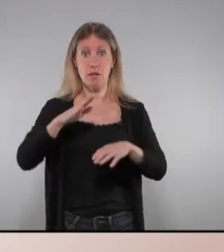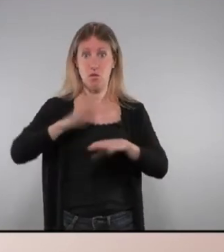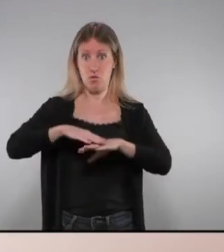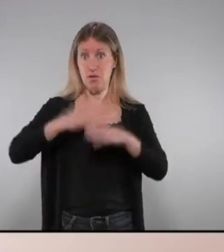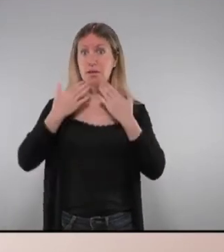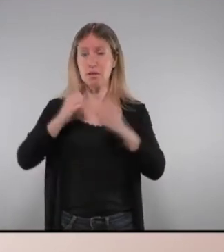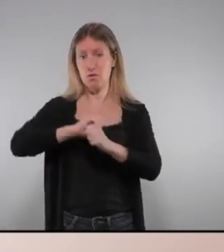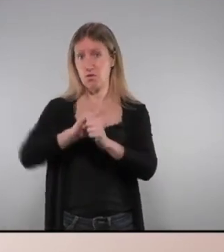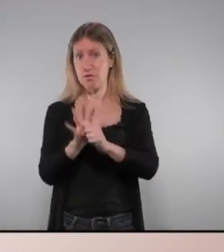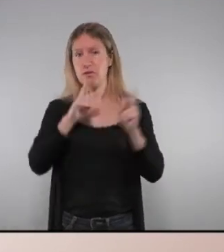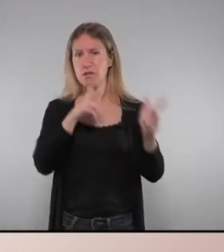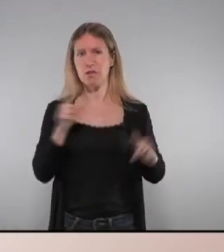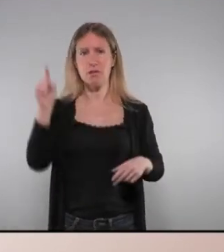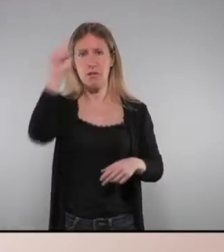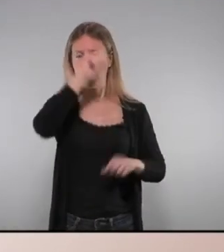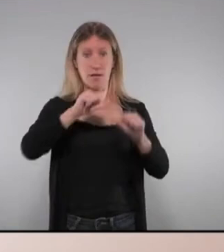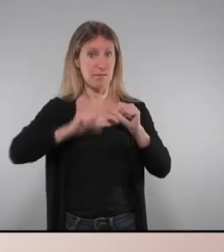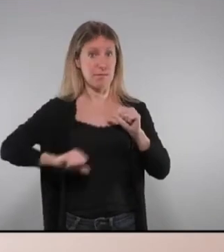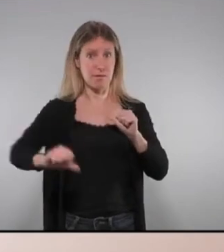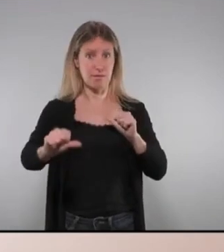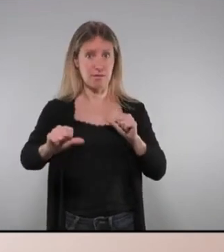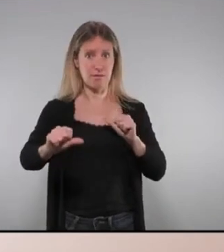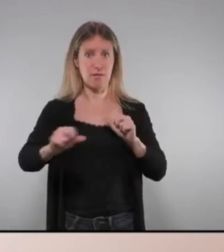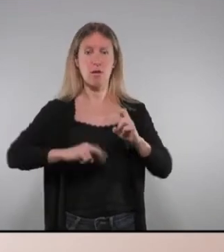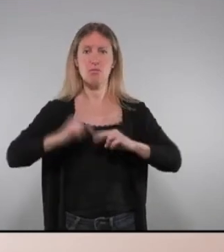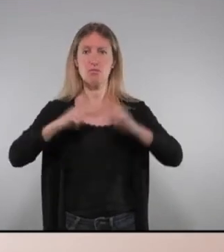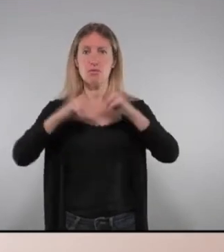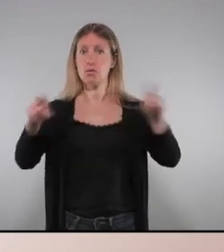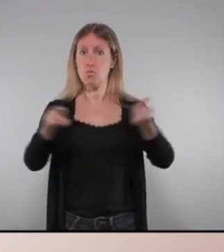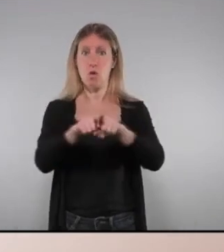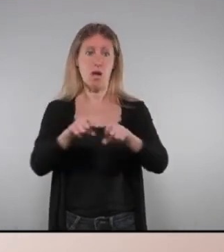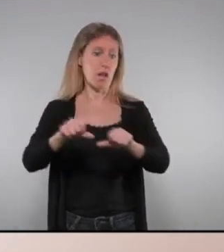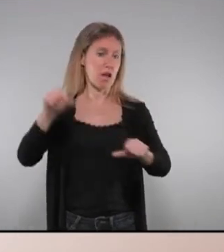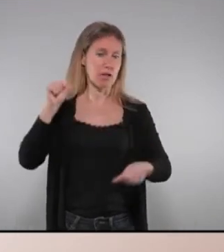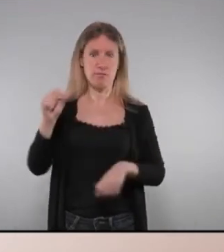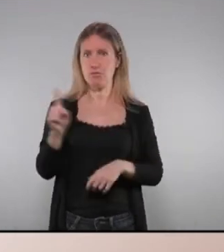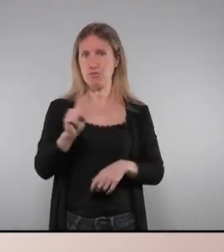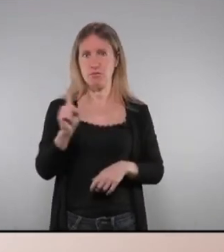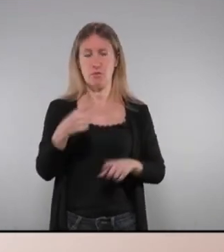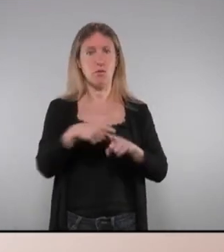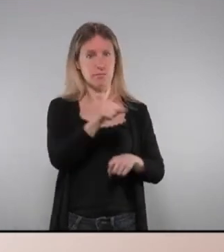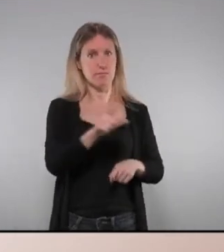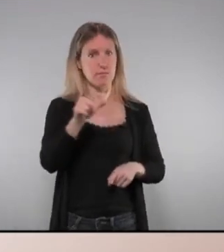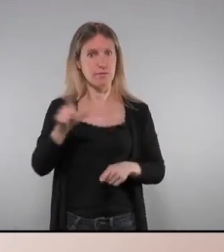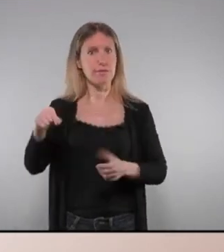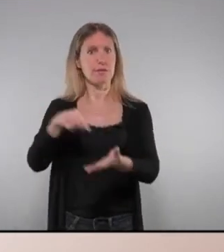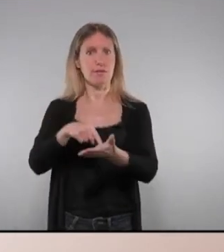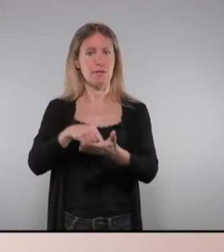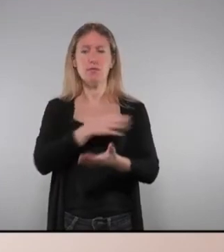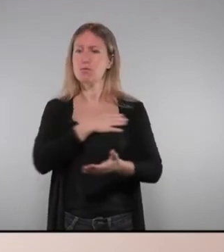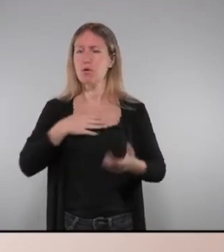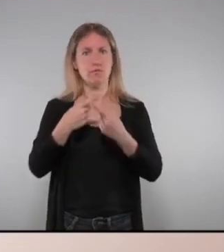tots els centres residencials que es facin a partir d'ara ja no es construiran de la mateixa manera perquè la gent serà exigent i els voldrà d'una altra